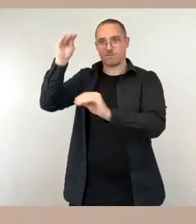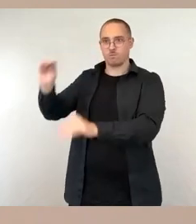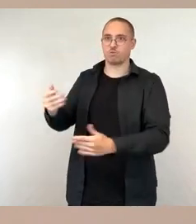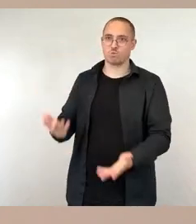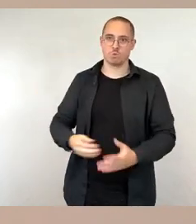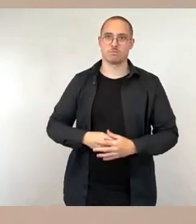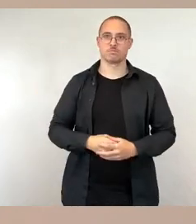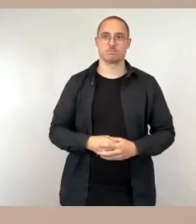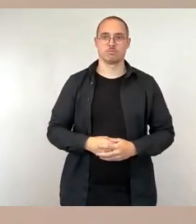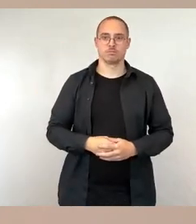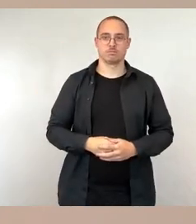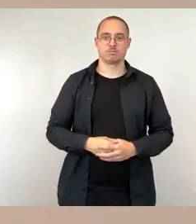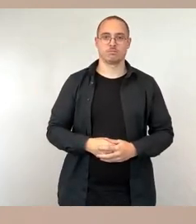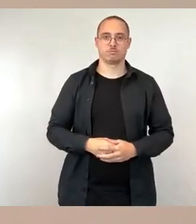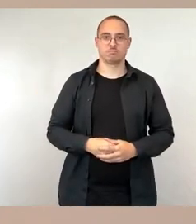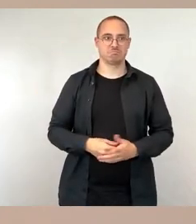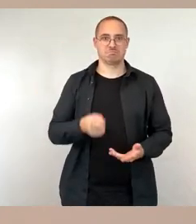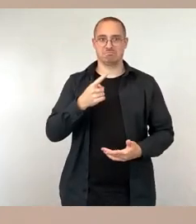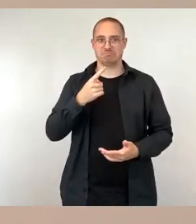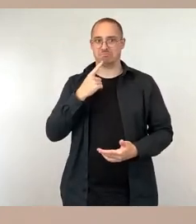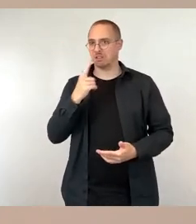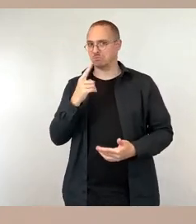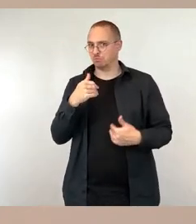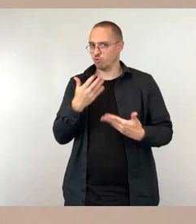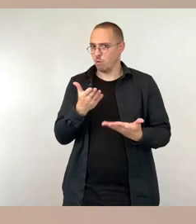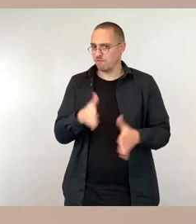informieren hat. Ich gehe jetzt mal davon aus, dass das auch erfolgt ist.